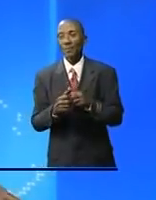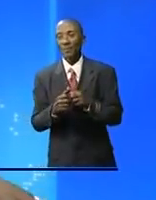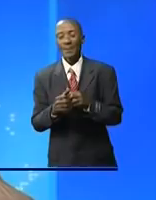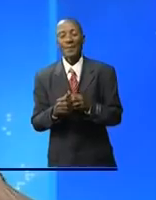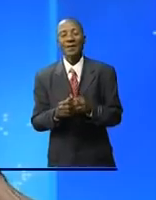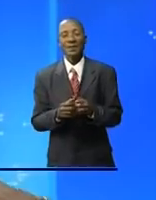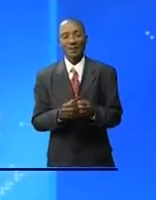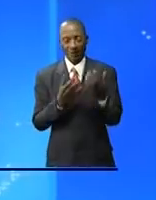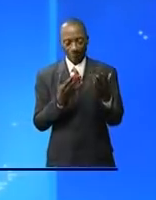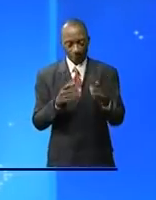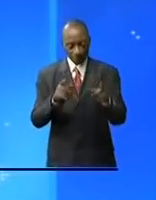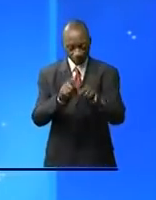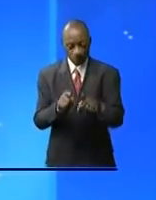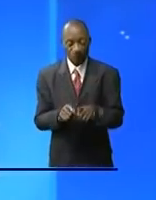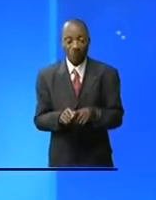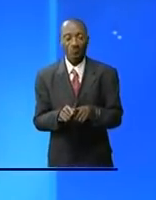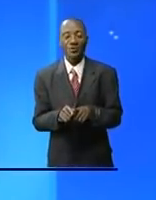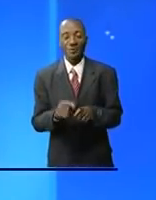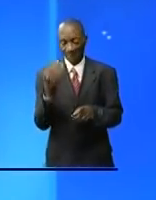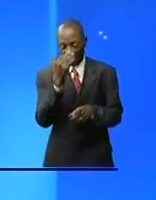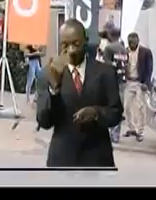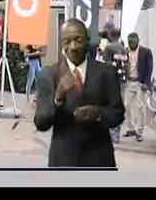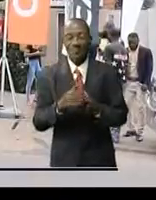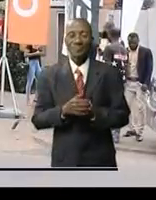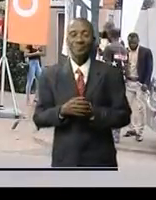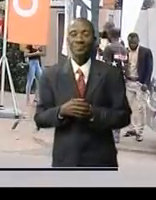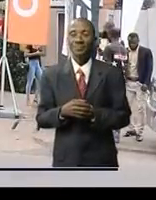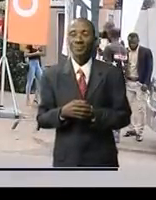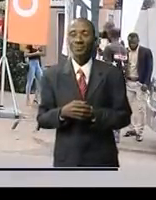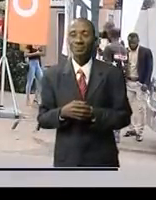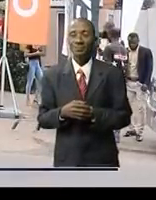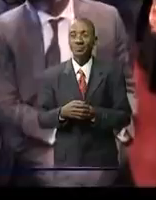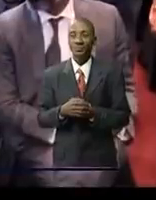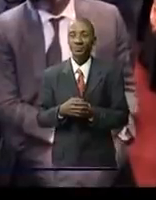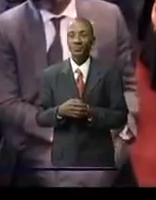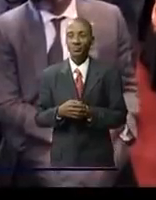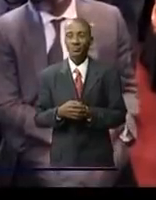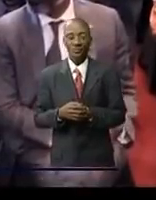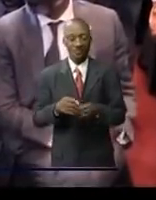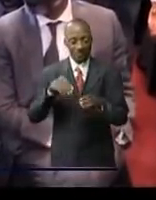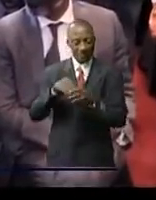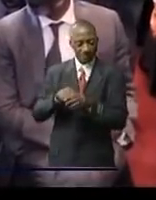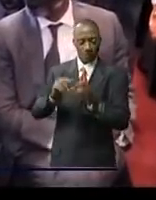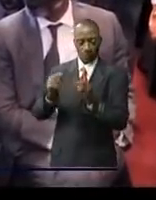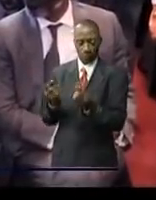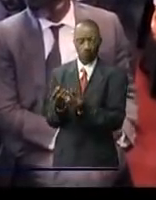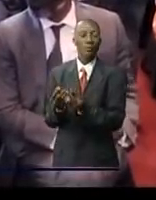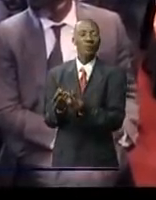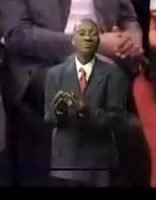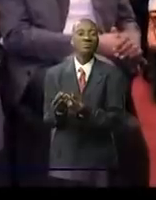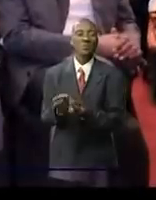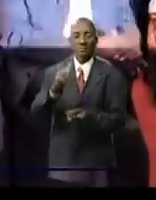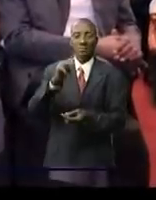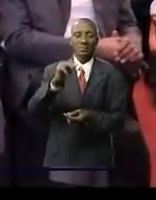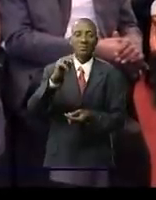'entrepreneuriat féminin un reportage de Rodé Panda Le réseau d'affaires Makutano un espace un cadre d'échange